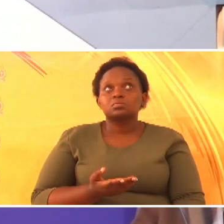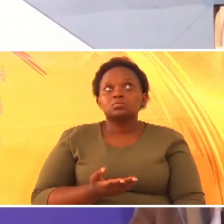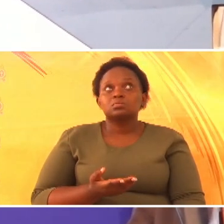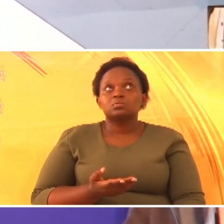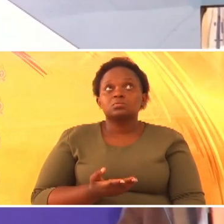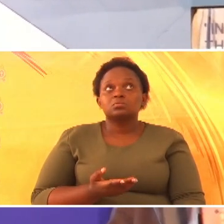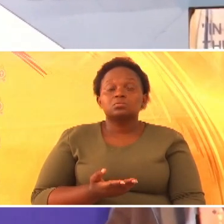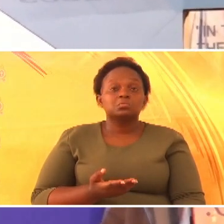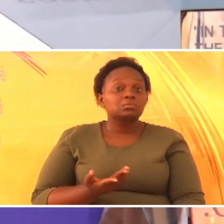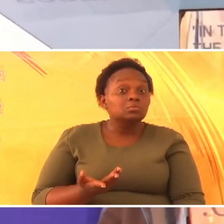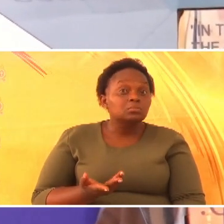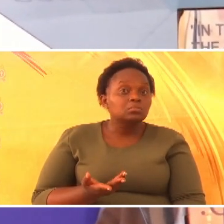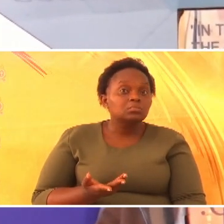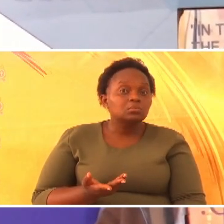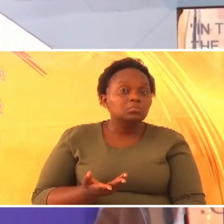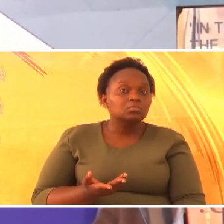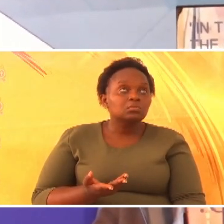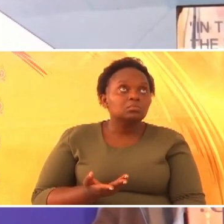Ye?